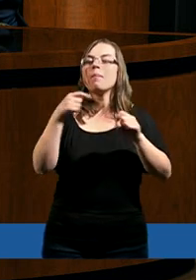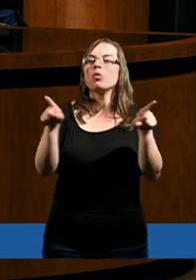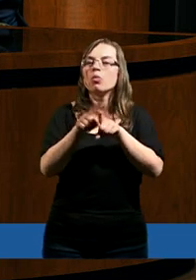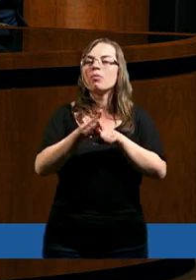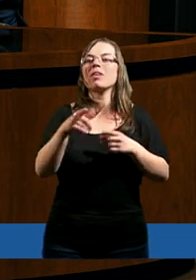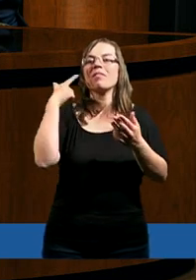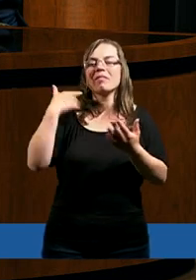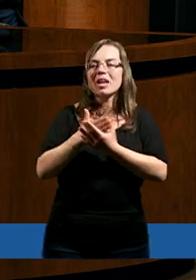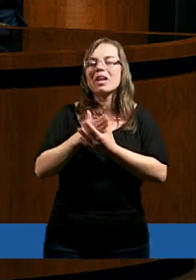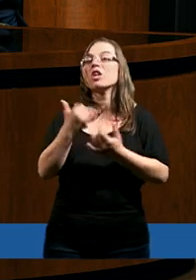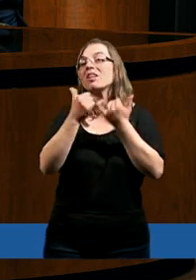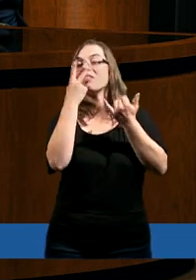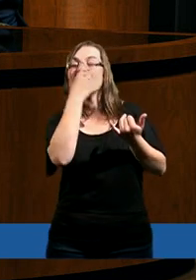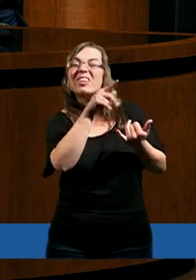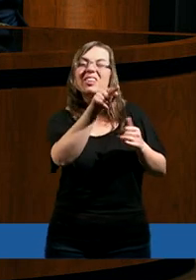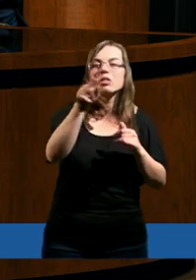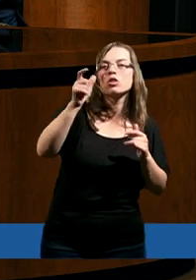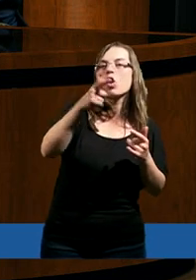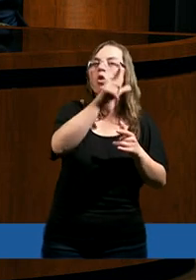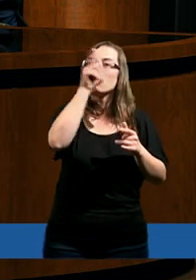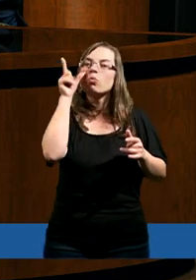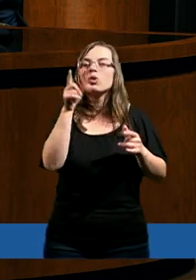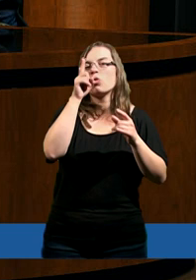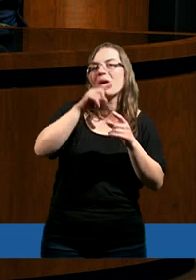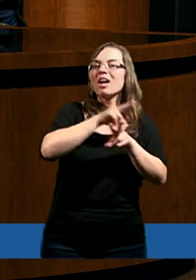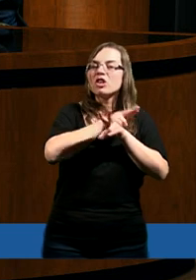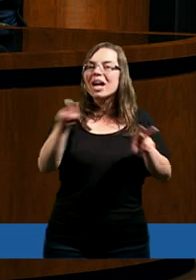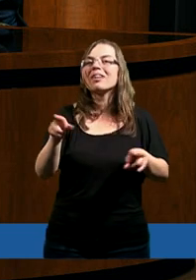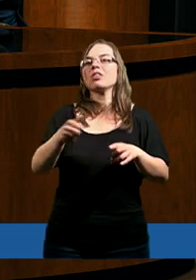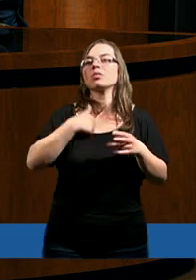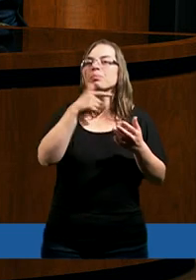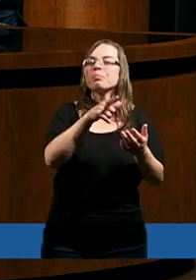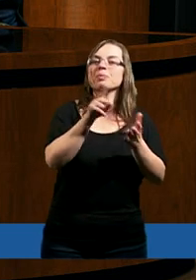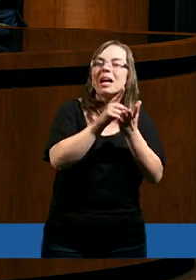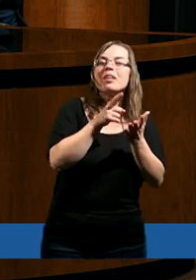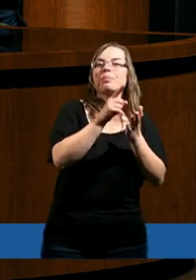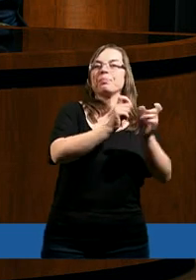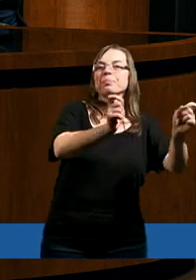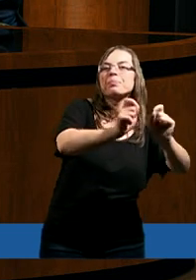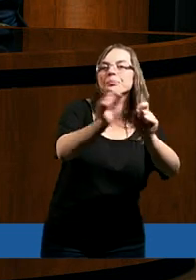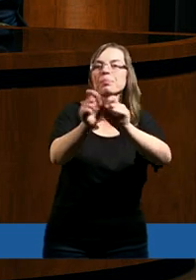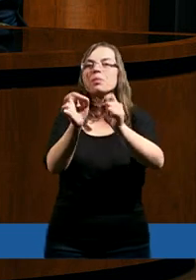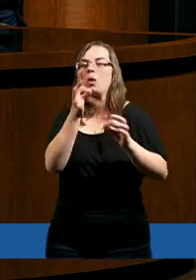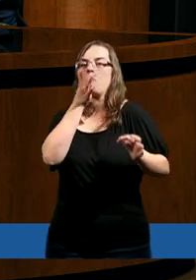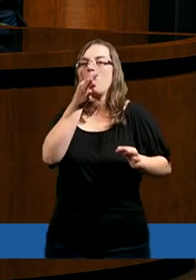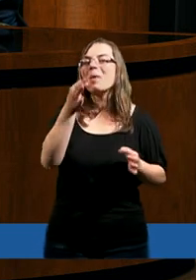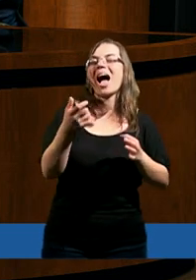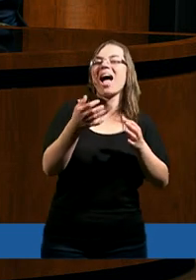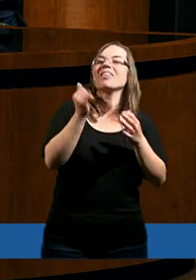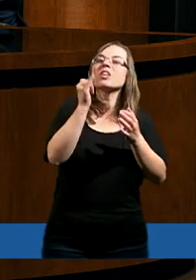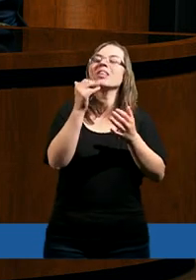jak również, jeżeli widzimy złe rzeczy, grzech, abyśmy może też w sposób